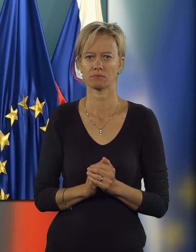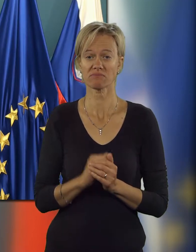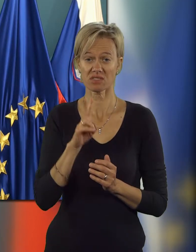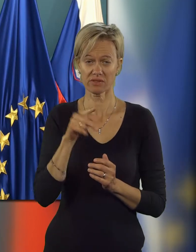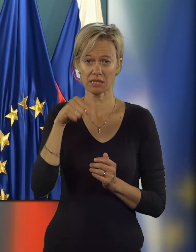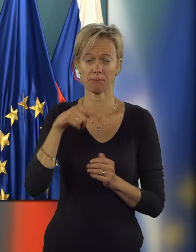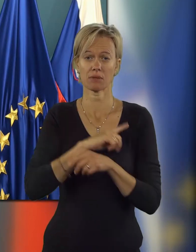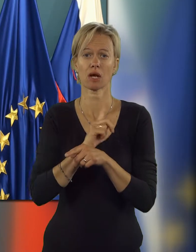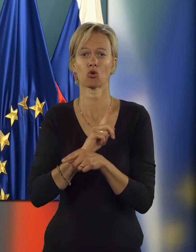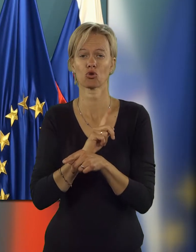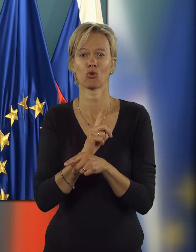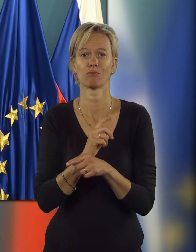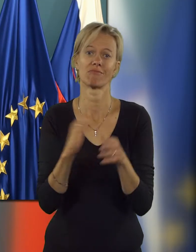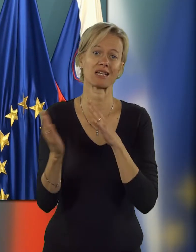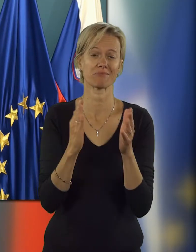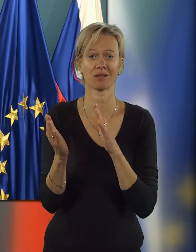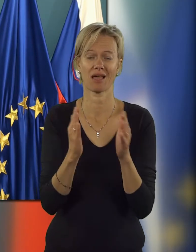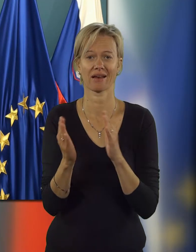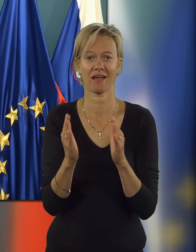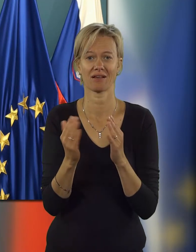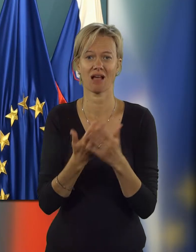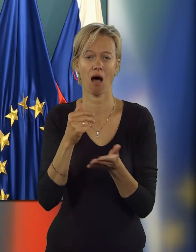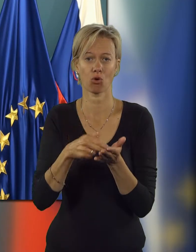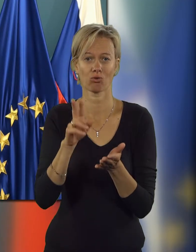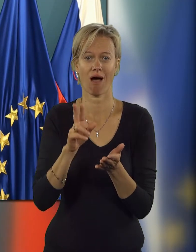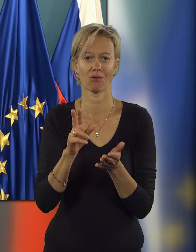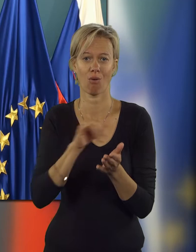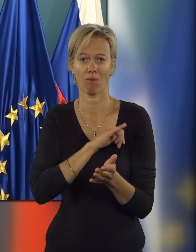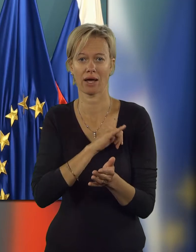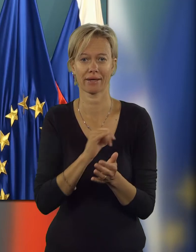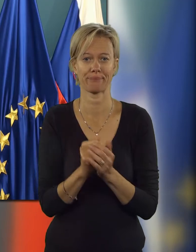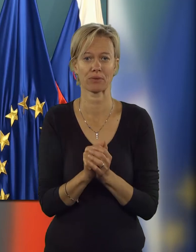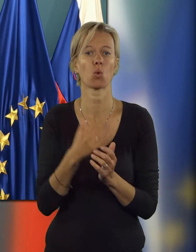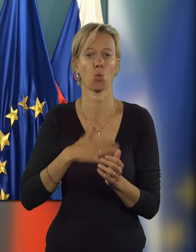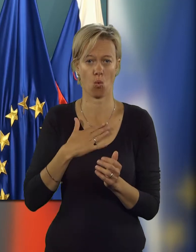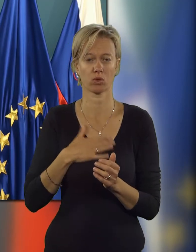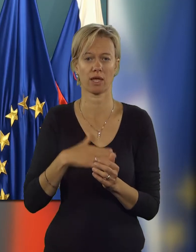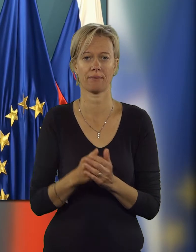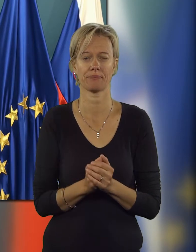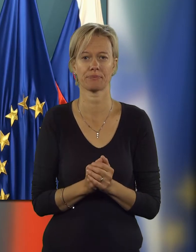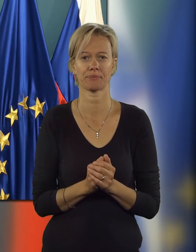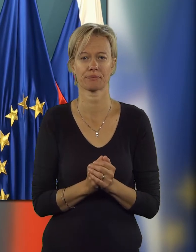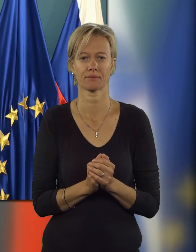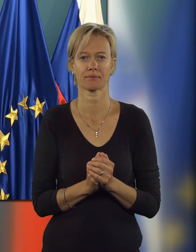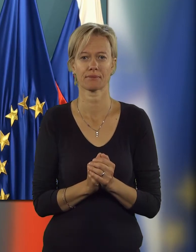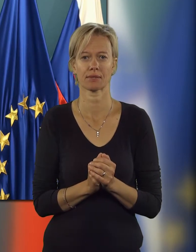V tem trenutku so razmere za prodajo banke ugodne.